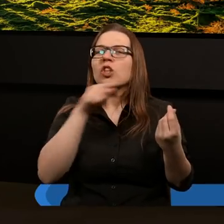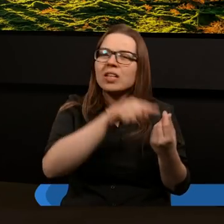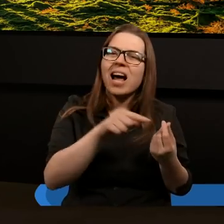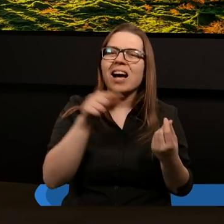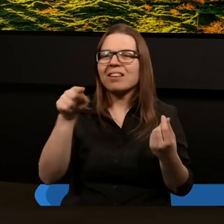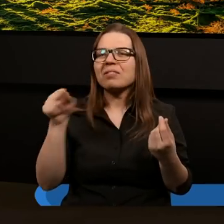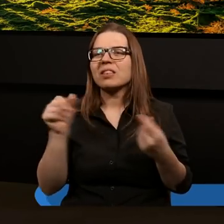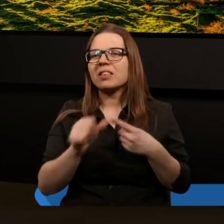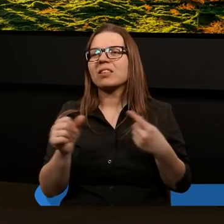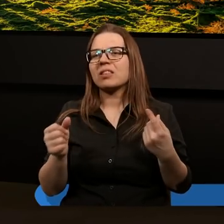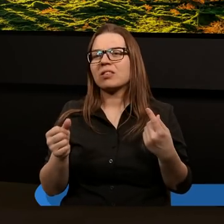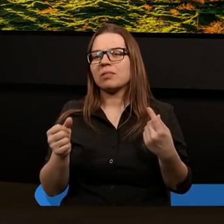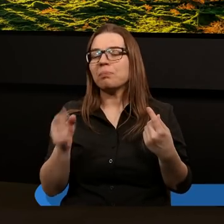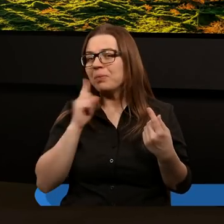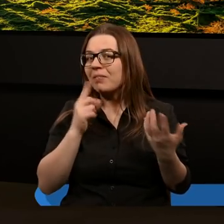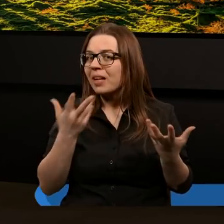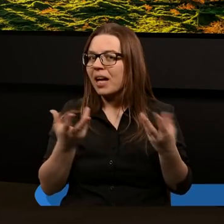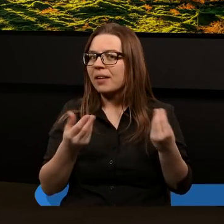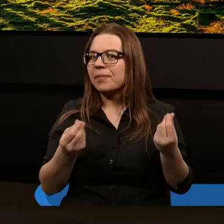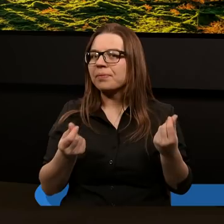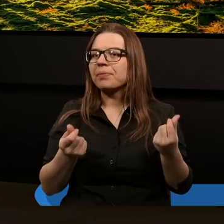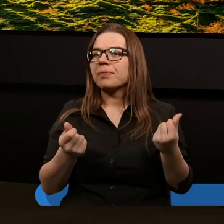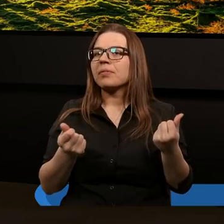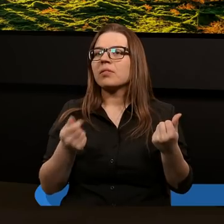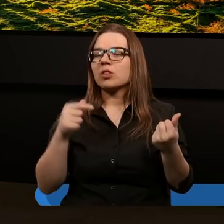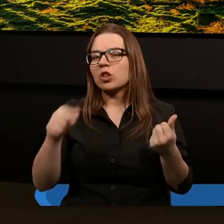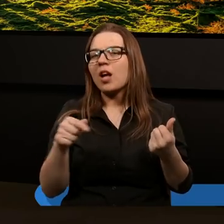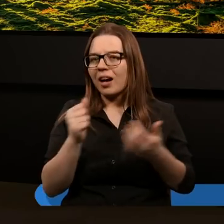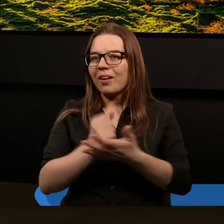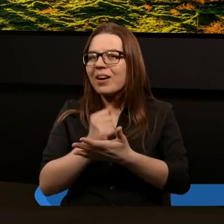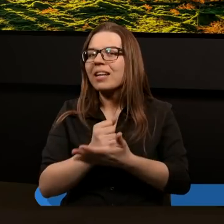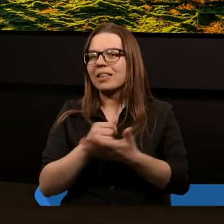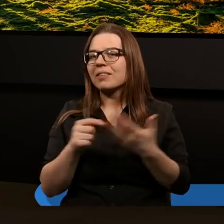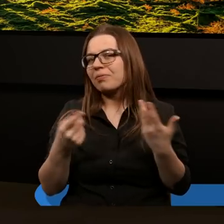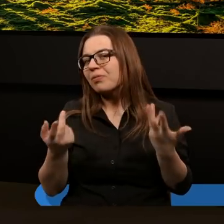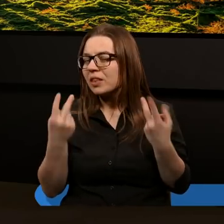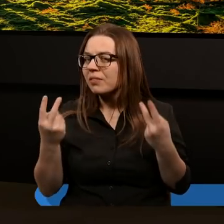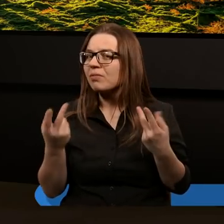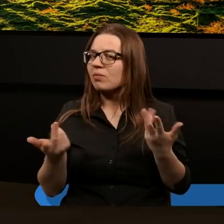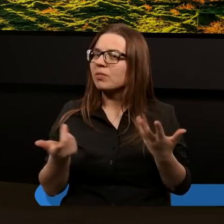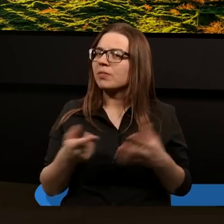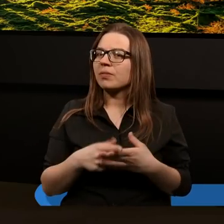Andrzej przyszedł, prawda? Żeby do księcia. No cudowne to jest.